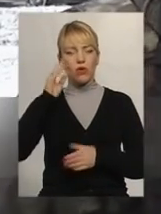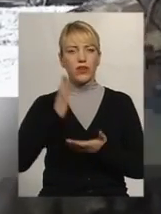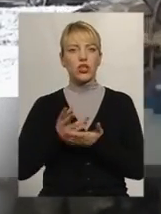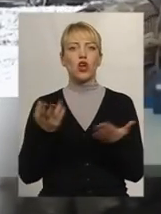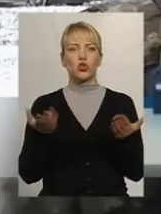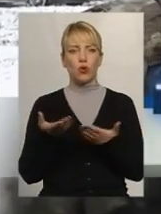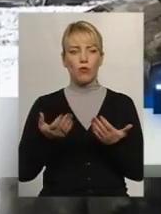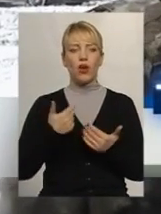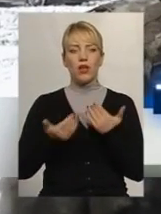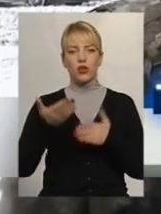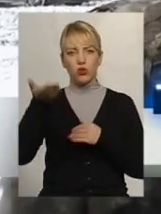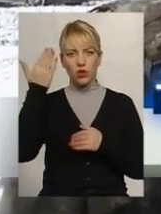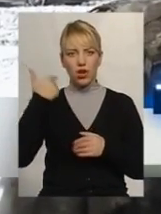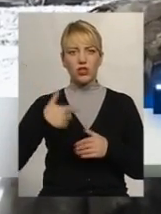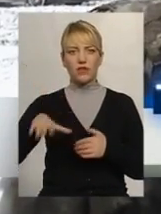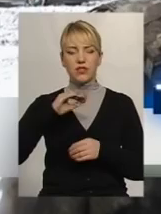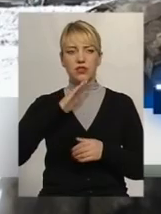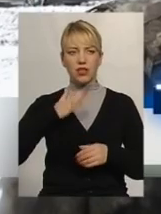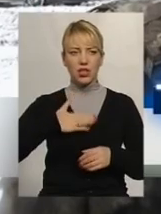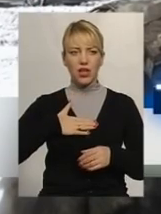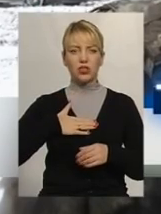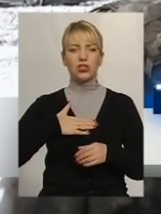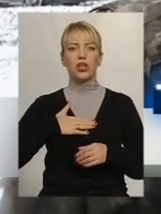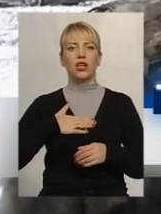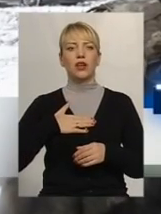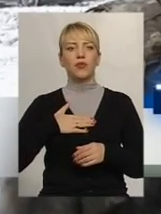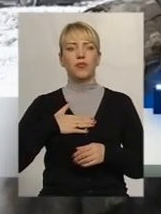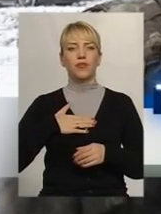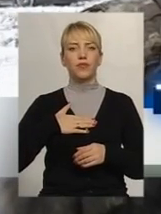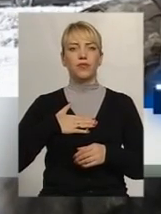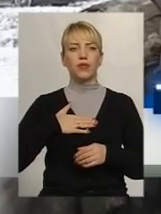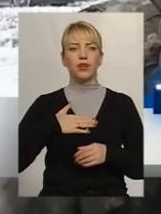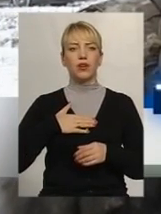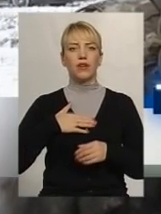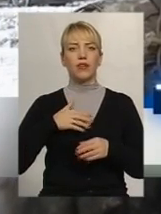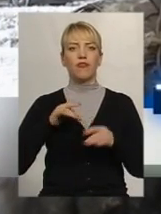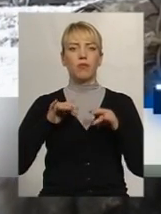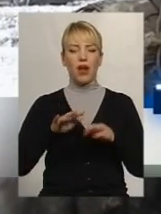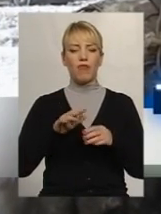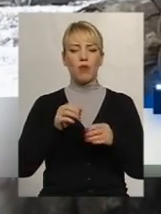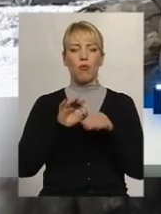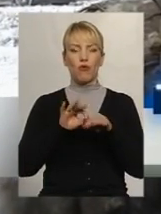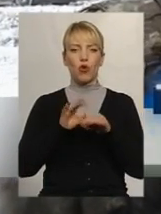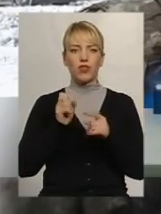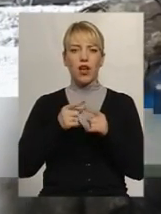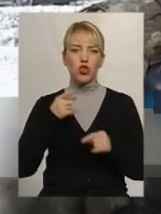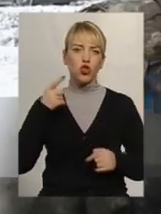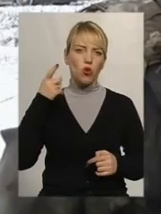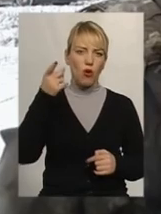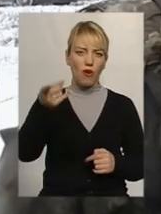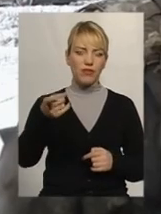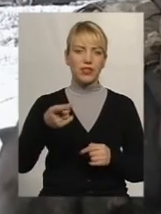всі наші вправи проводились на довгій дистанції, то вони працюють